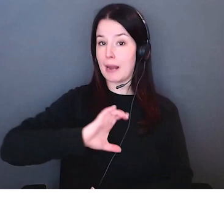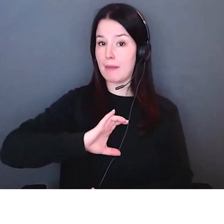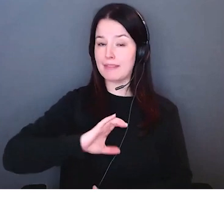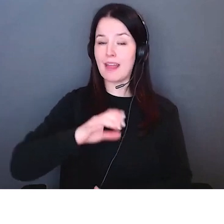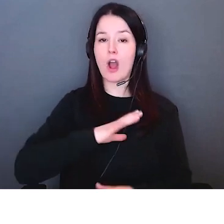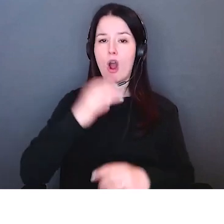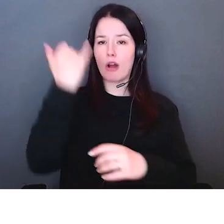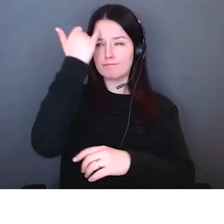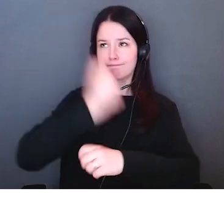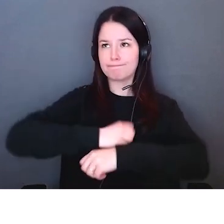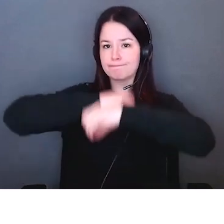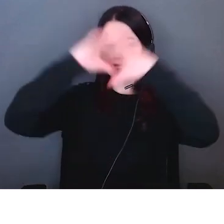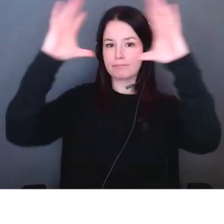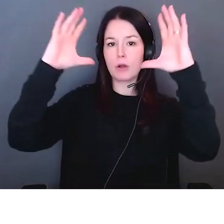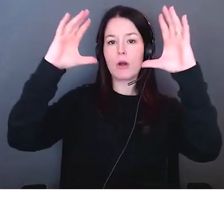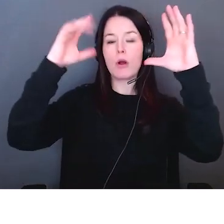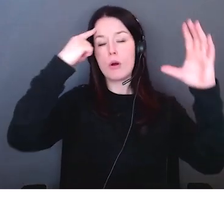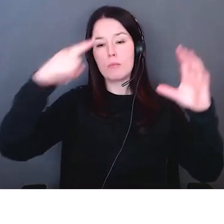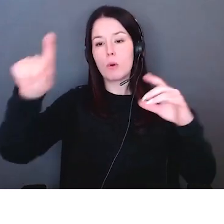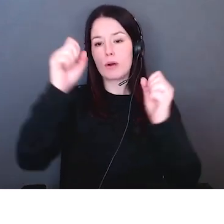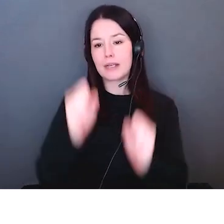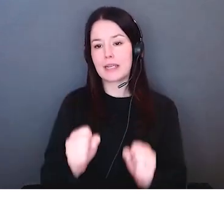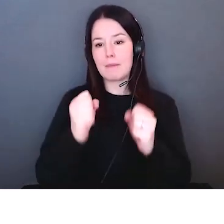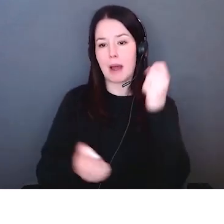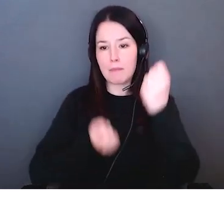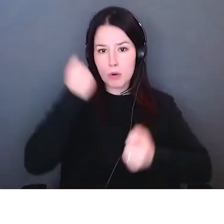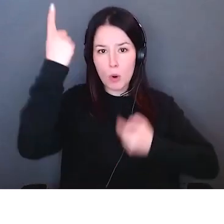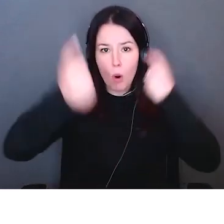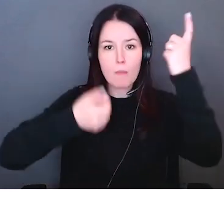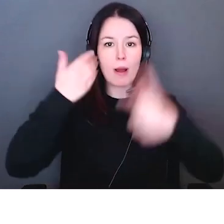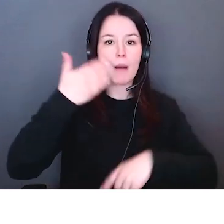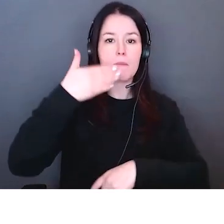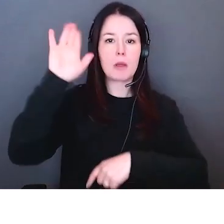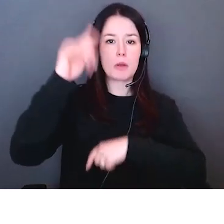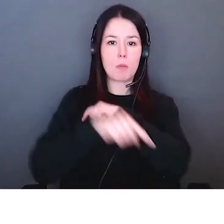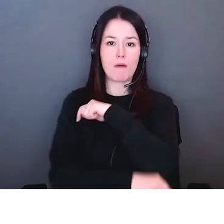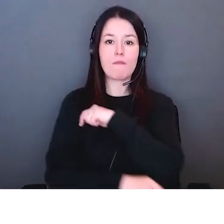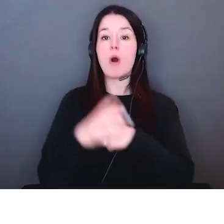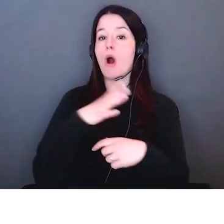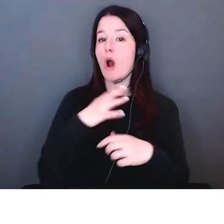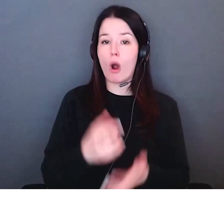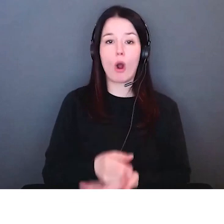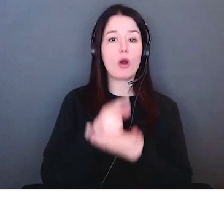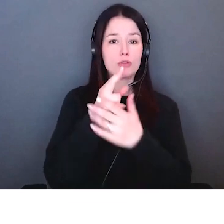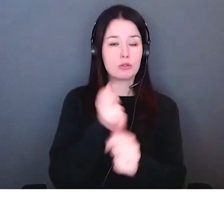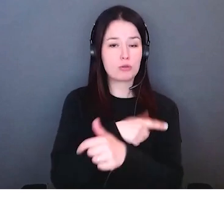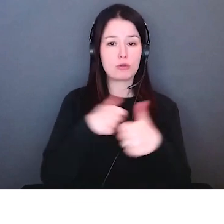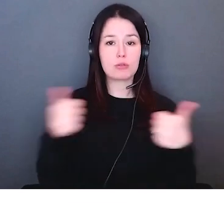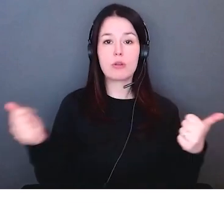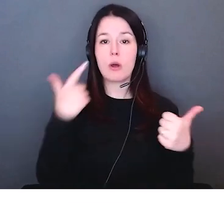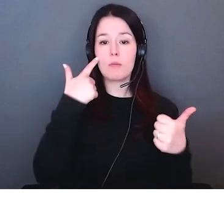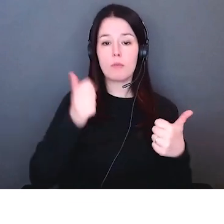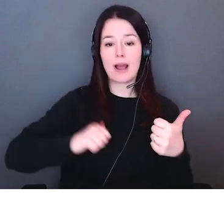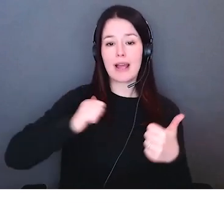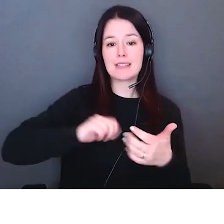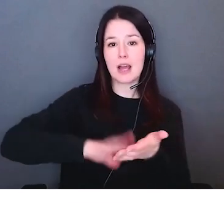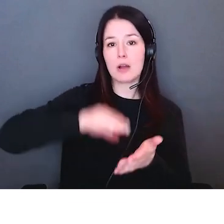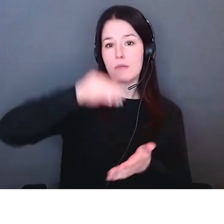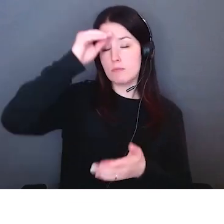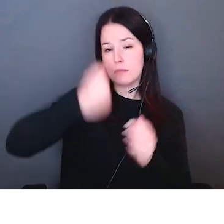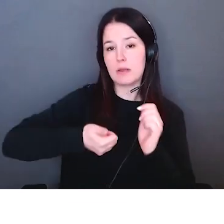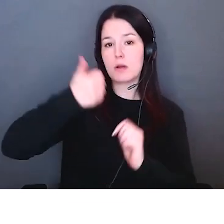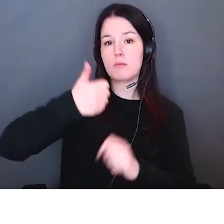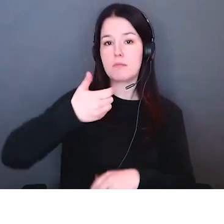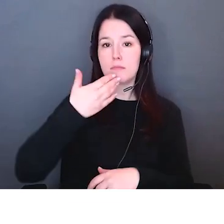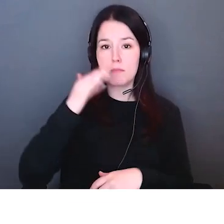de manière robuste mais le point numéro trois c'est la troisième partie d'une série nous pensons